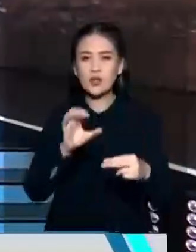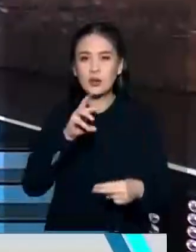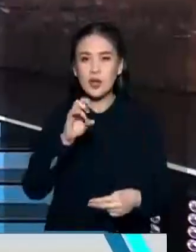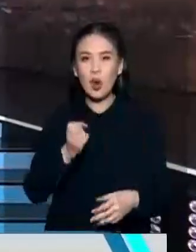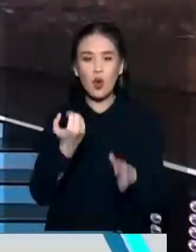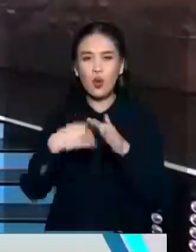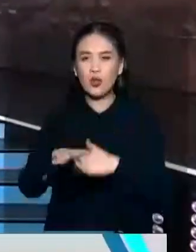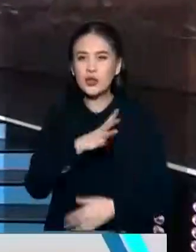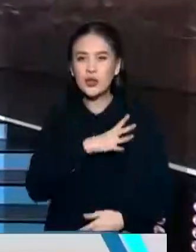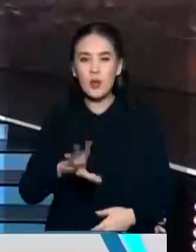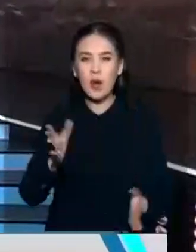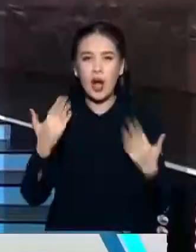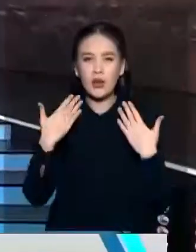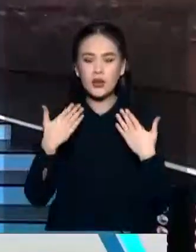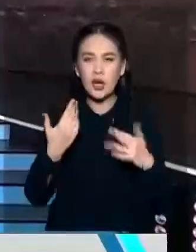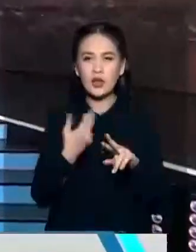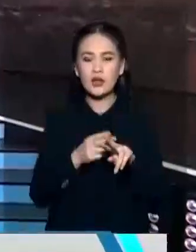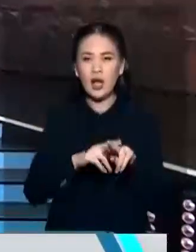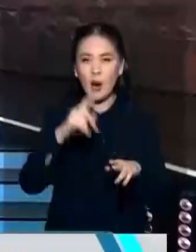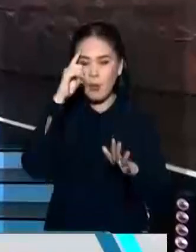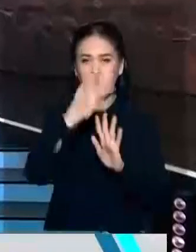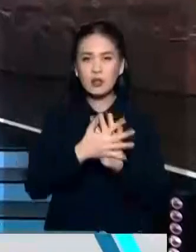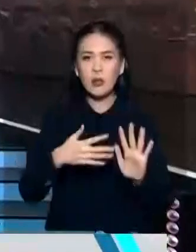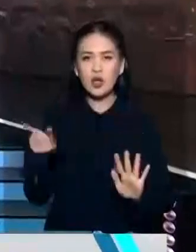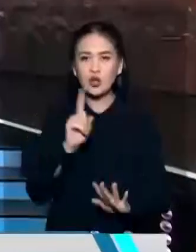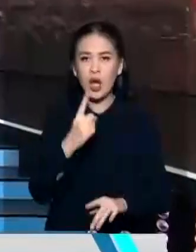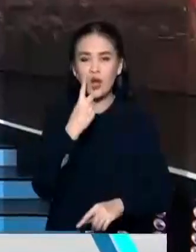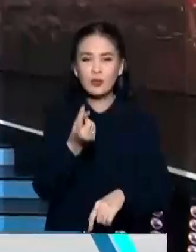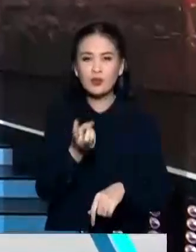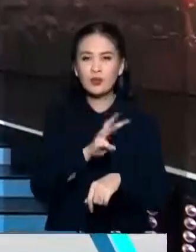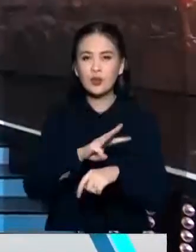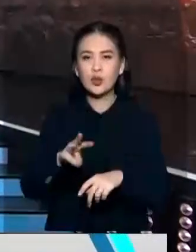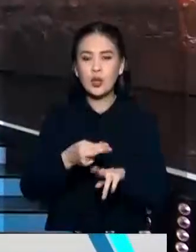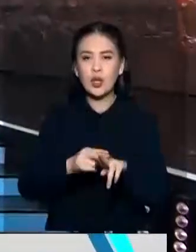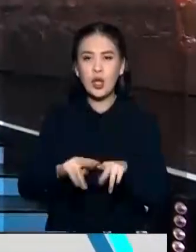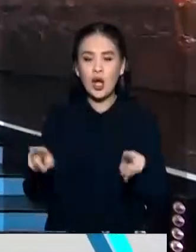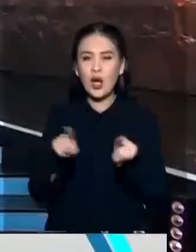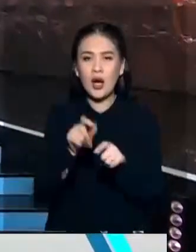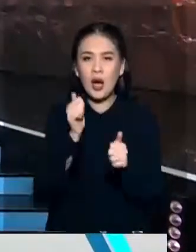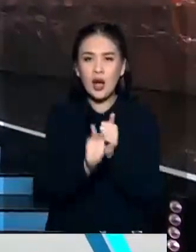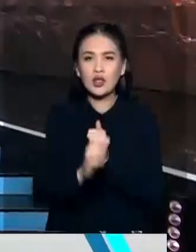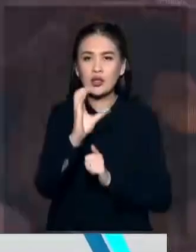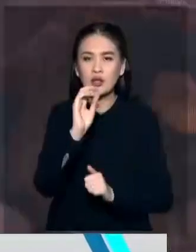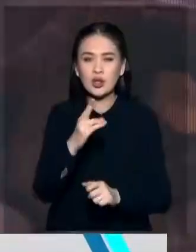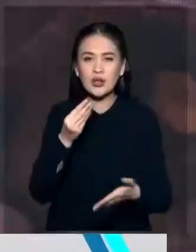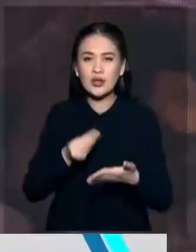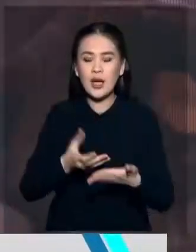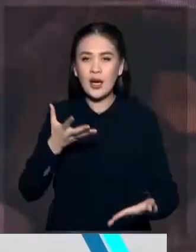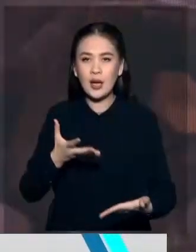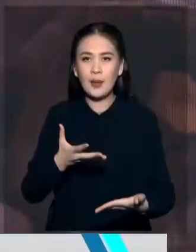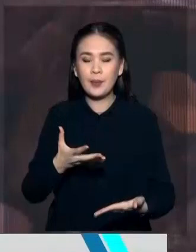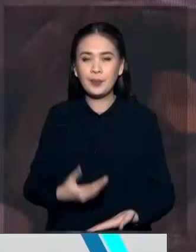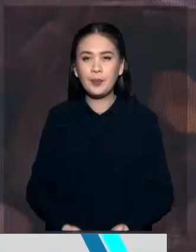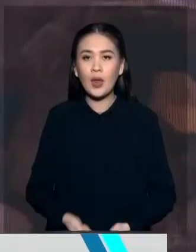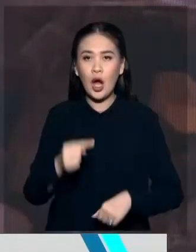даже не уходили отдыхать. Потому что понимали, что минуты на счету. То есть каждая секунда, она дорога. А